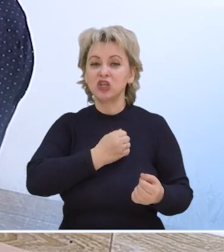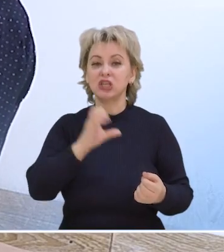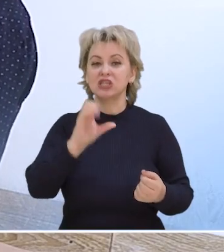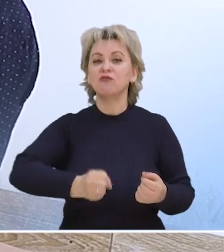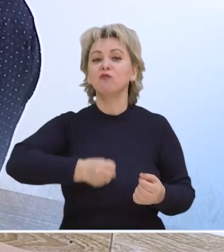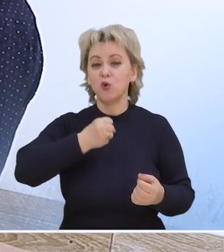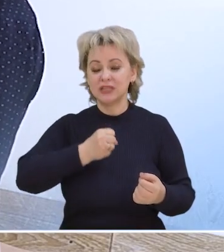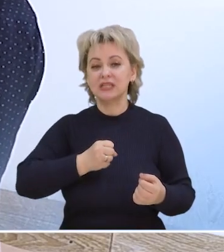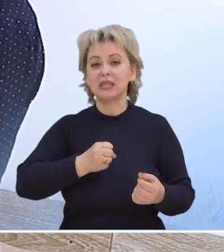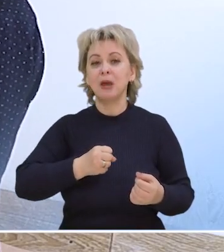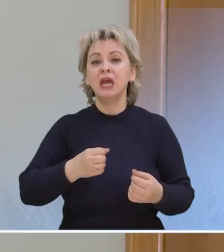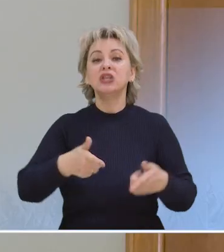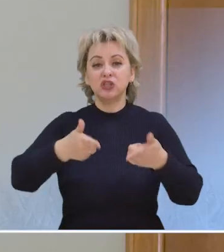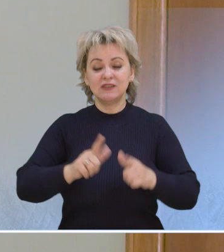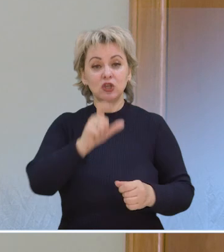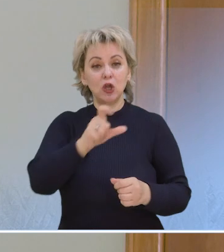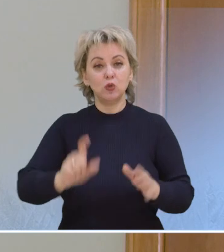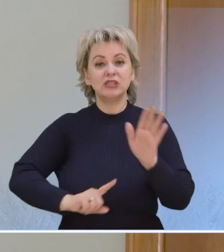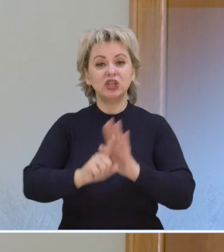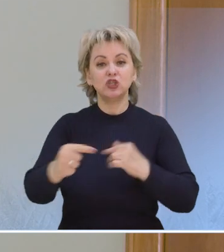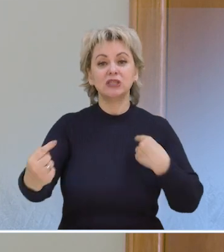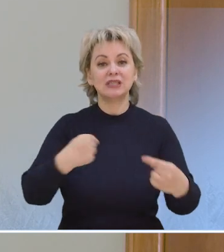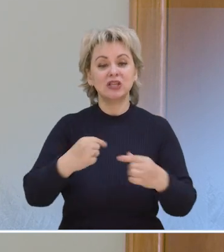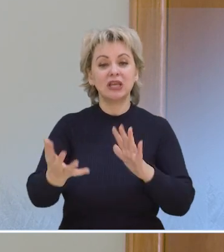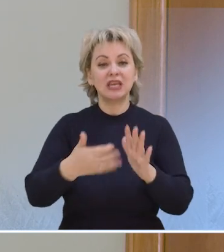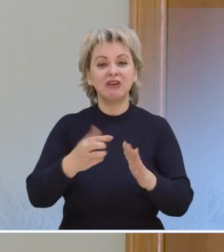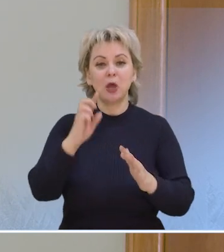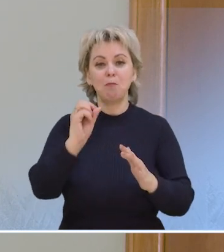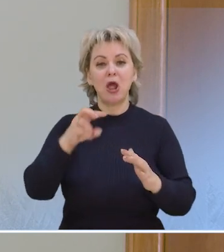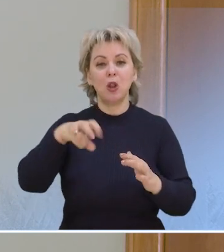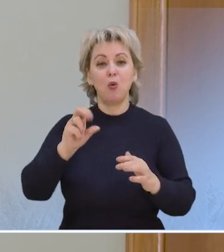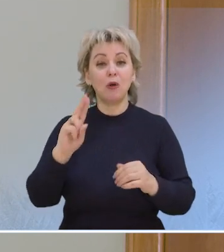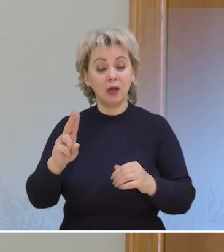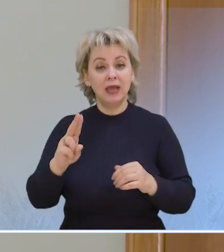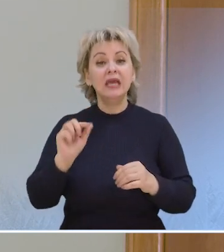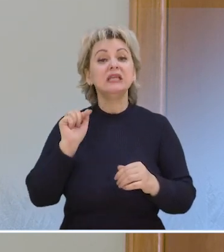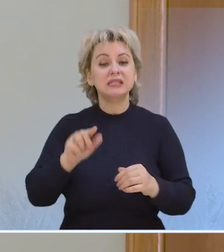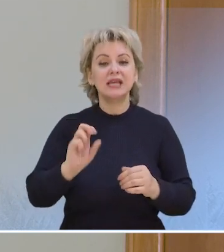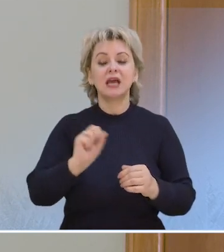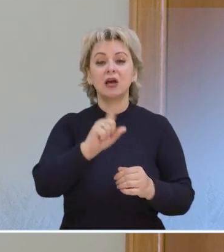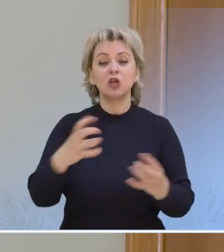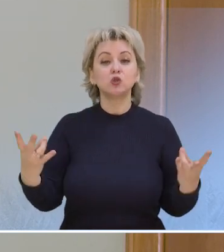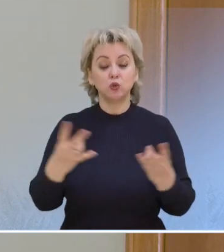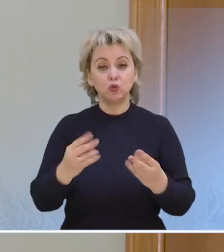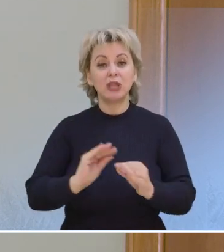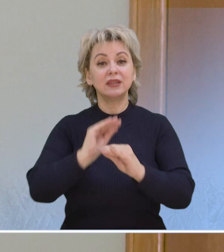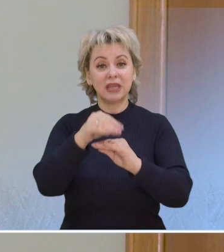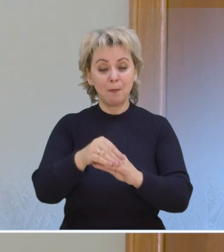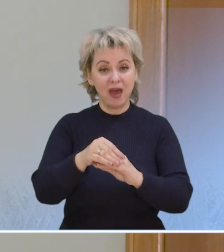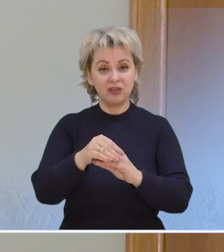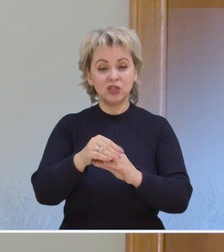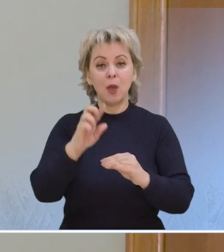К сожалению, с возрастом действительно люди начинают страдать от дефицита белка прежде всего. И вот здесь как раз-таки нужно